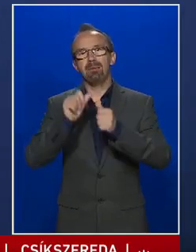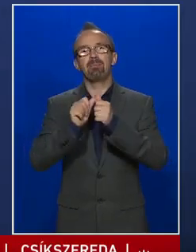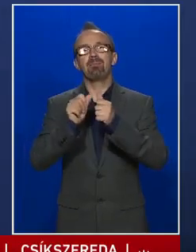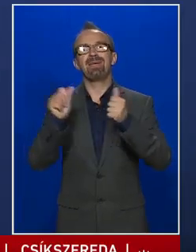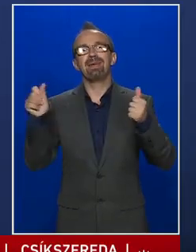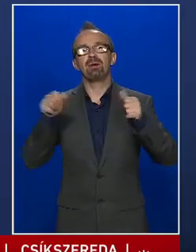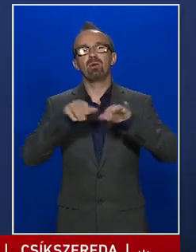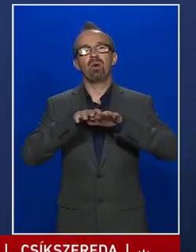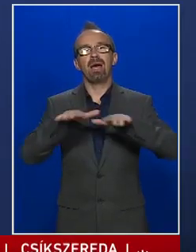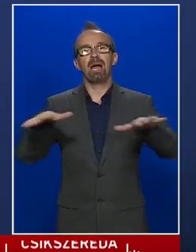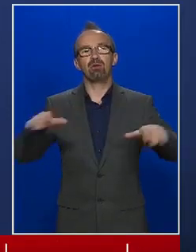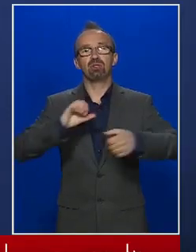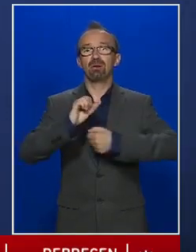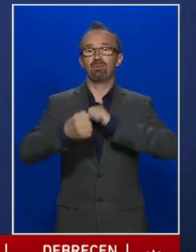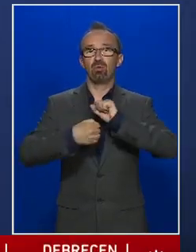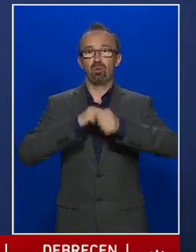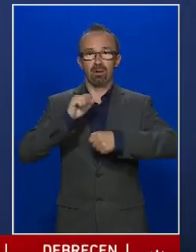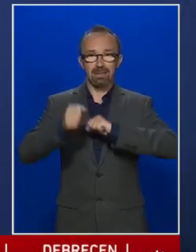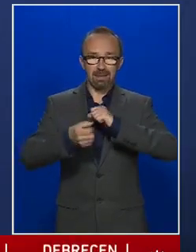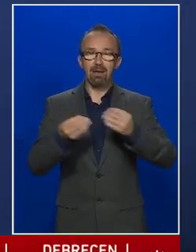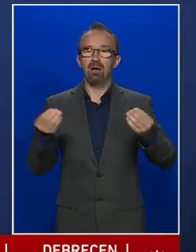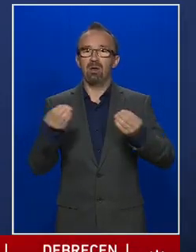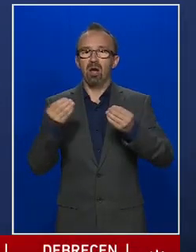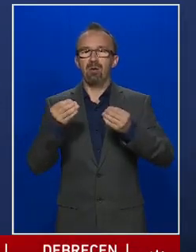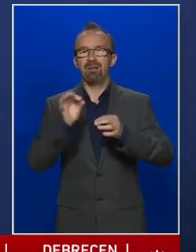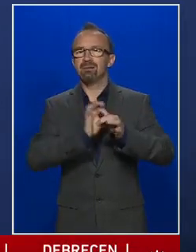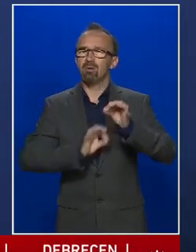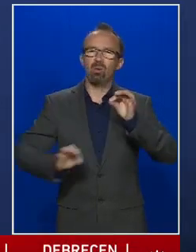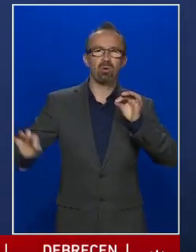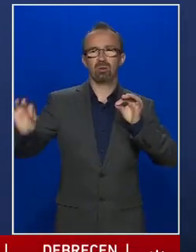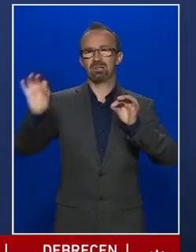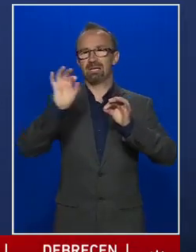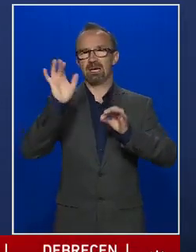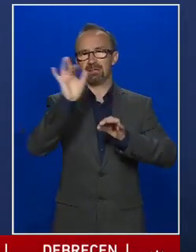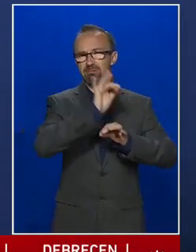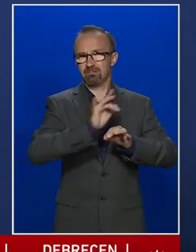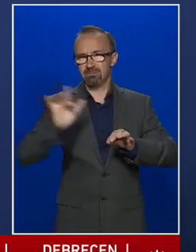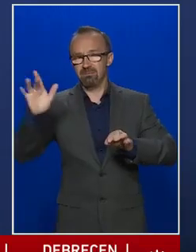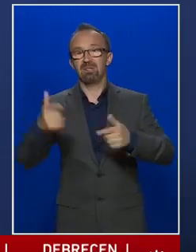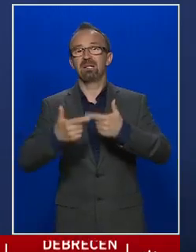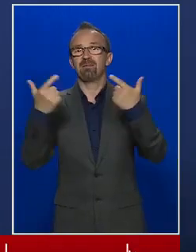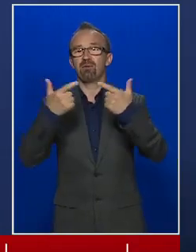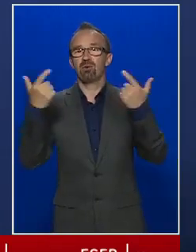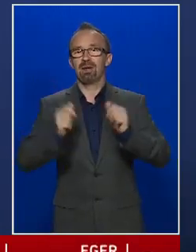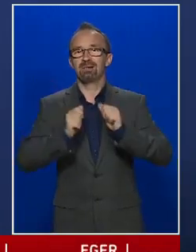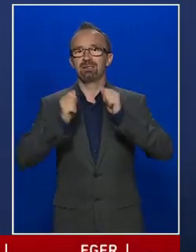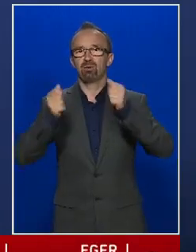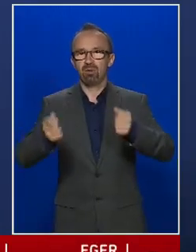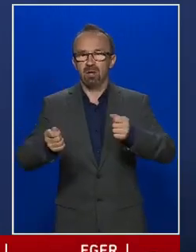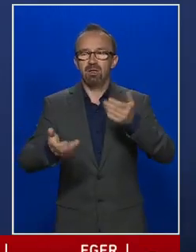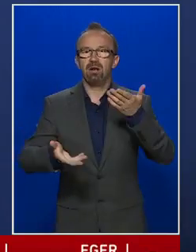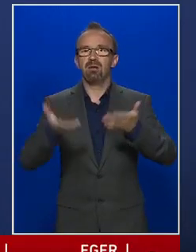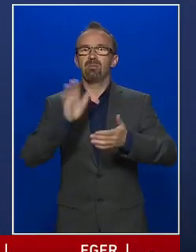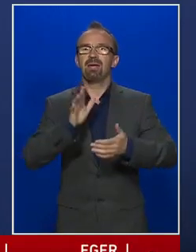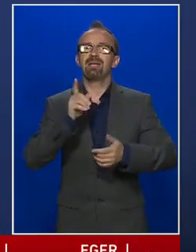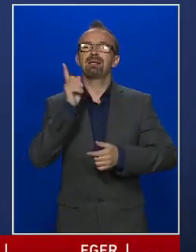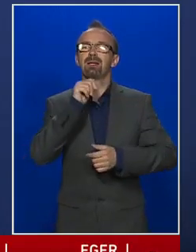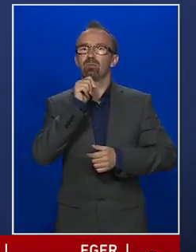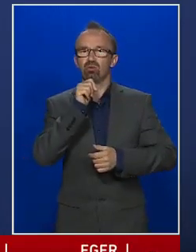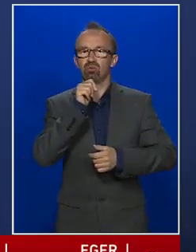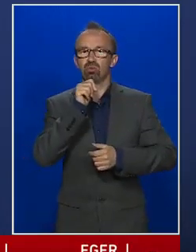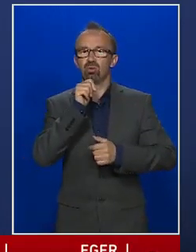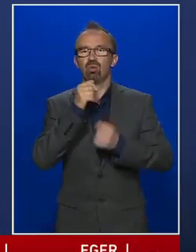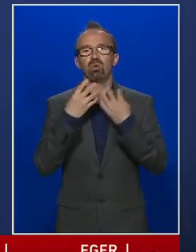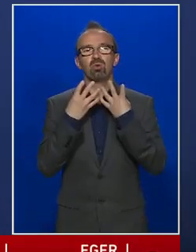hálózatot működtetünk, amely szerte az országban információt ad arról, hogy melyik típusú